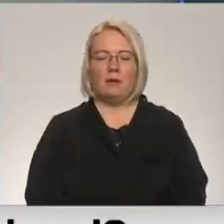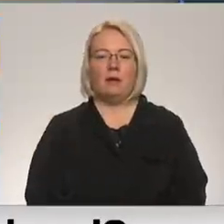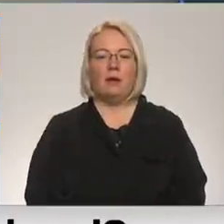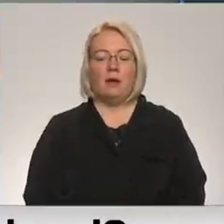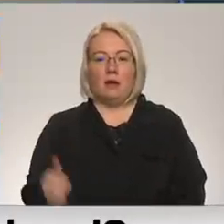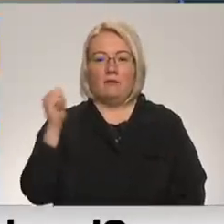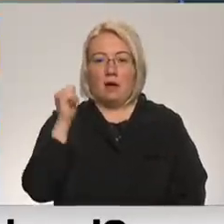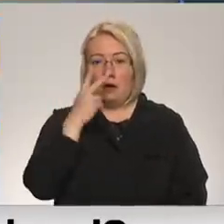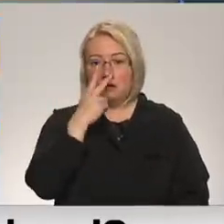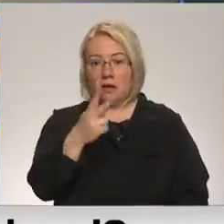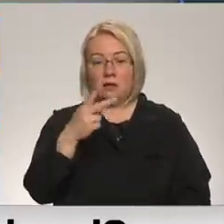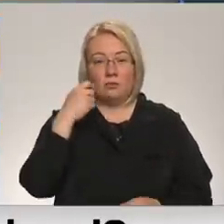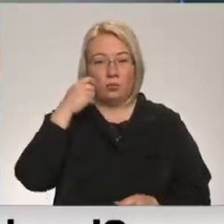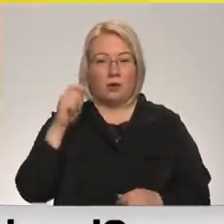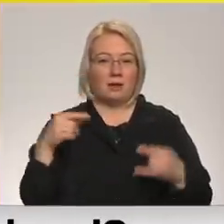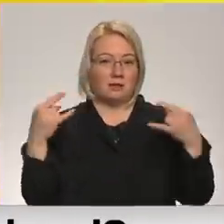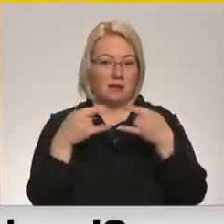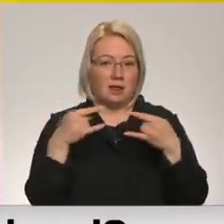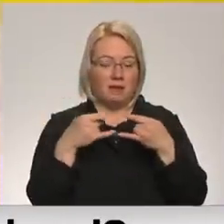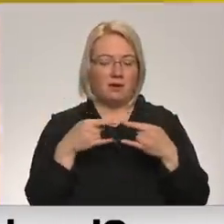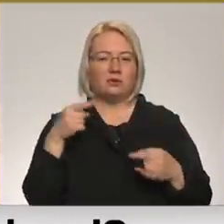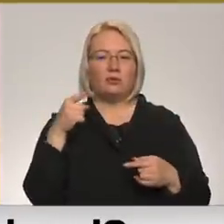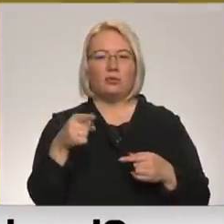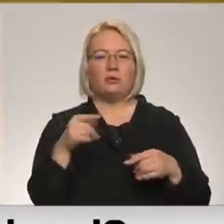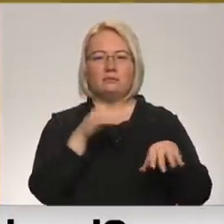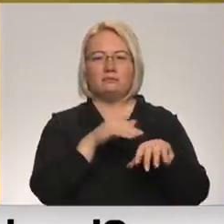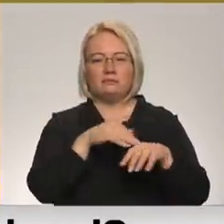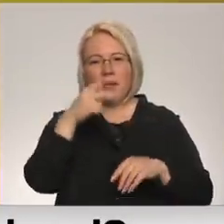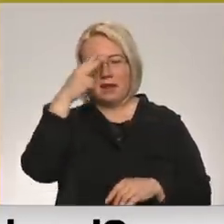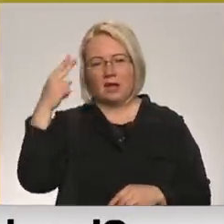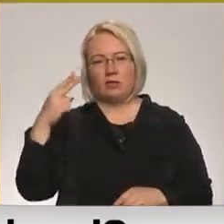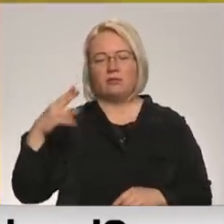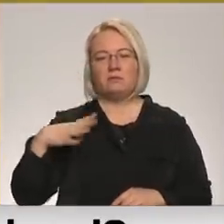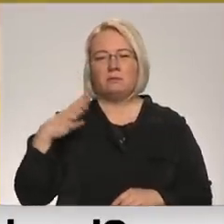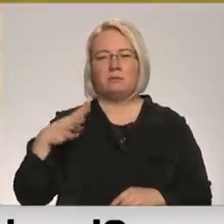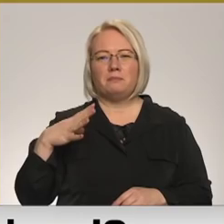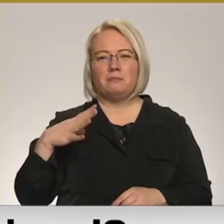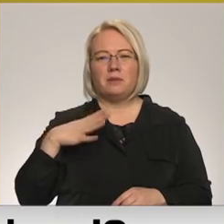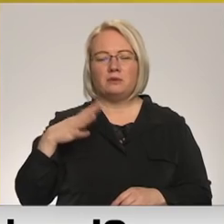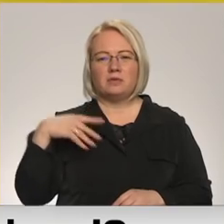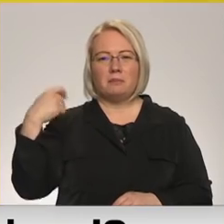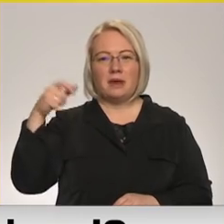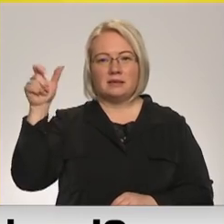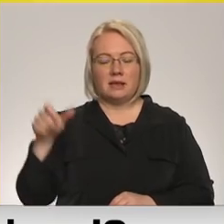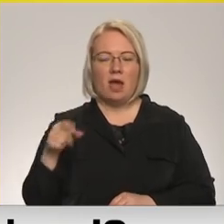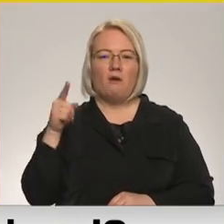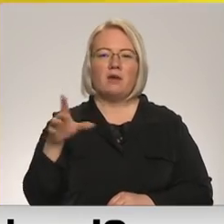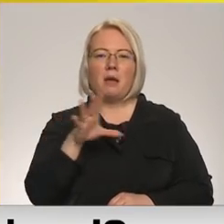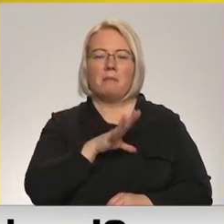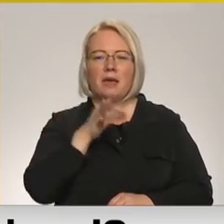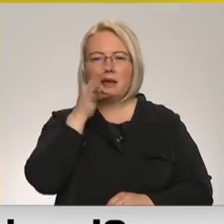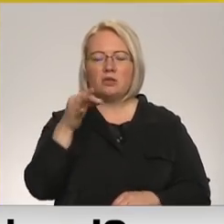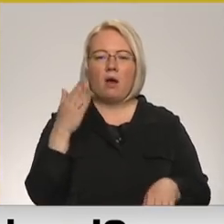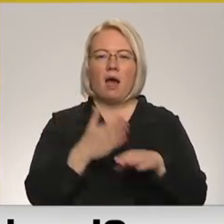skatījos Ukrainas televīziju, tur Ukrainas uzrunāja Lietuvas bijusī prezidenta daļa Gribauskaita. Viņa savos izteikumos bija ļoti asa,